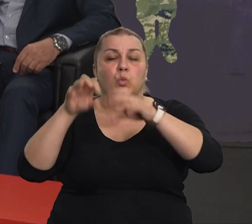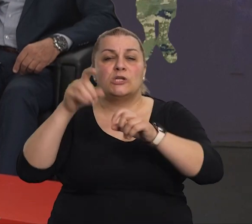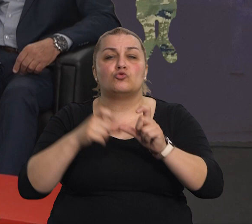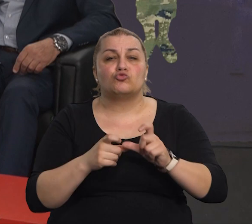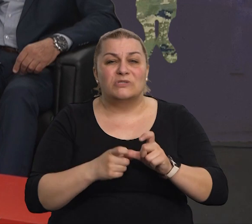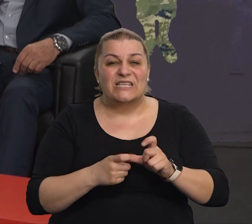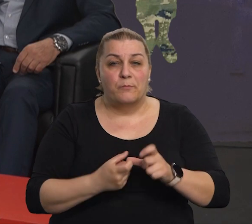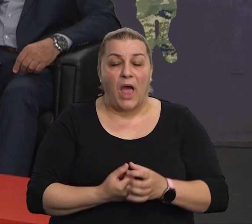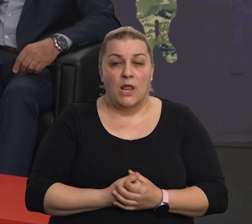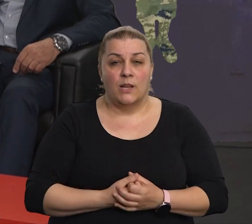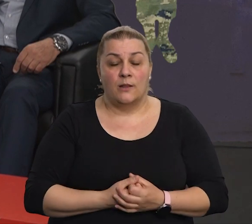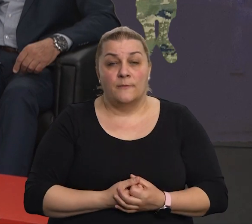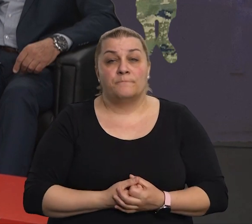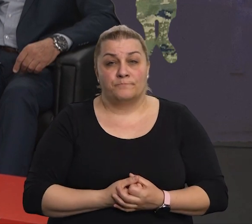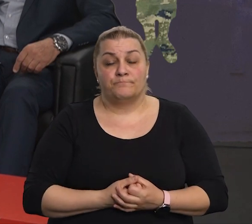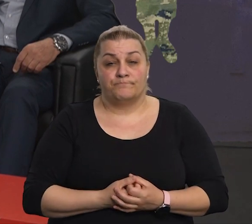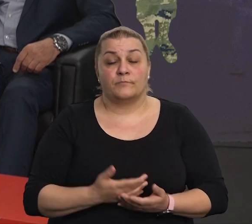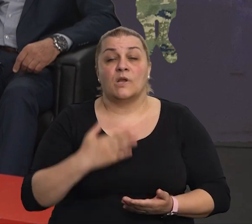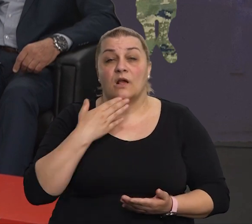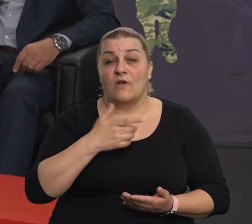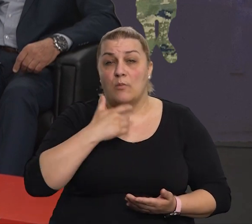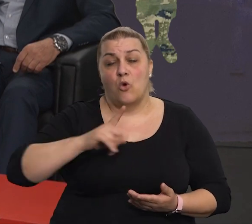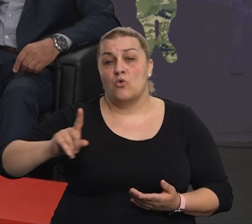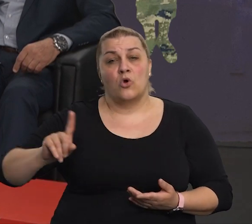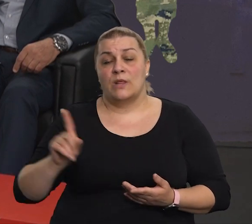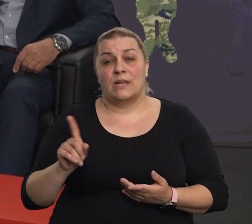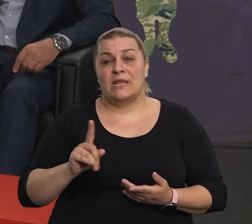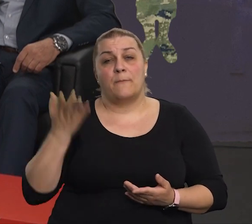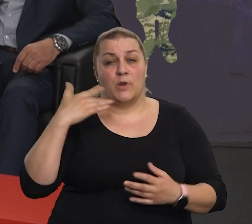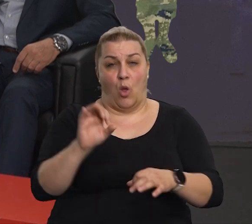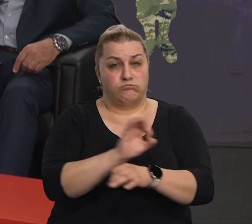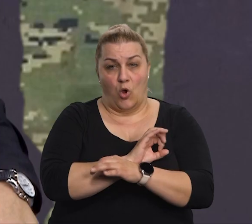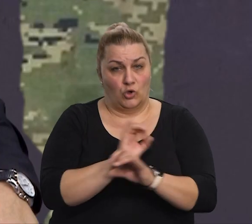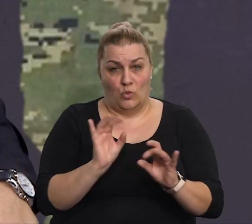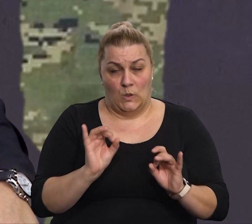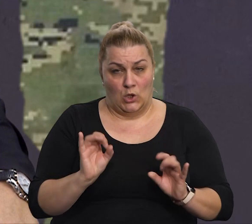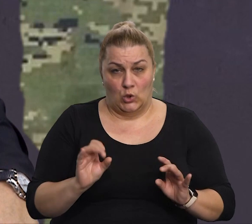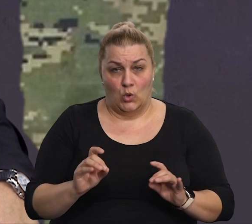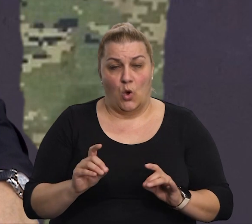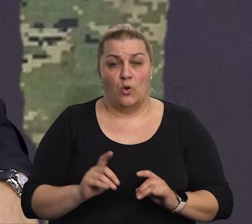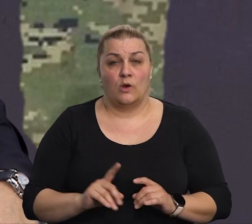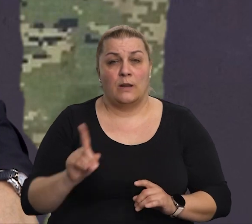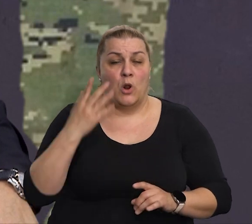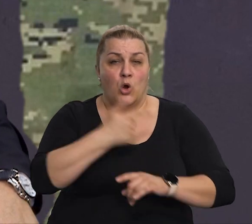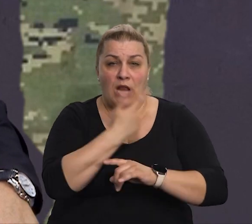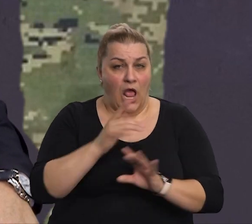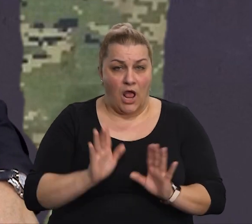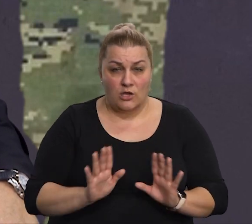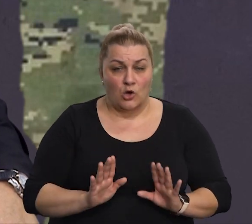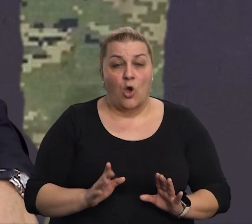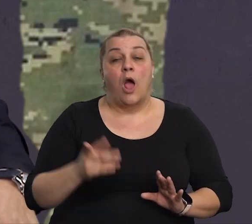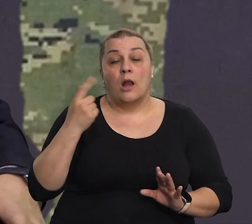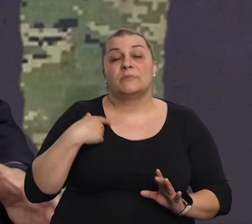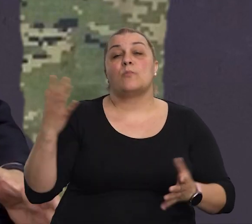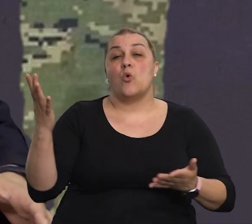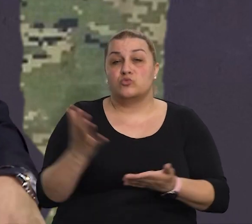tako da smo, evo, hvala Bogu, nismo, nije bilo pognunnih i nismo imali ranjenih, a uspili smo, znači,